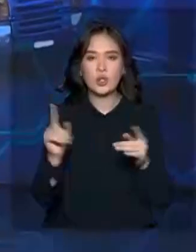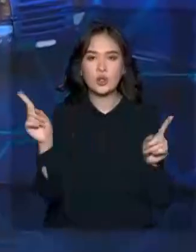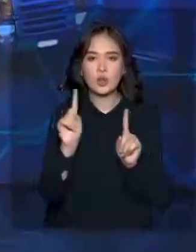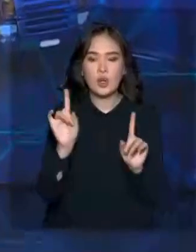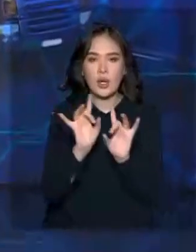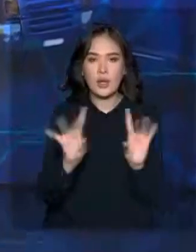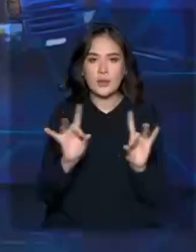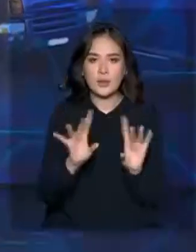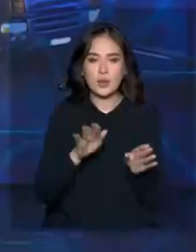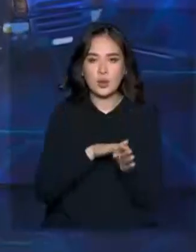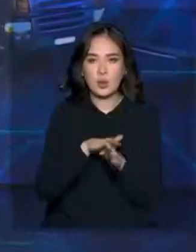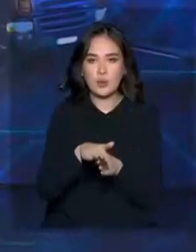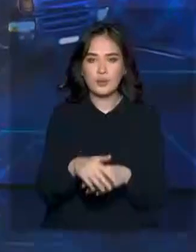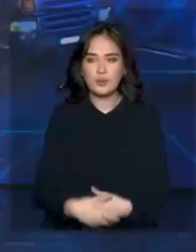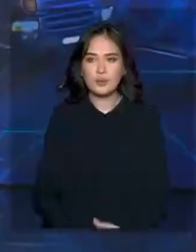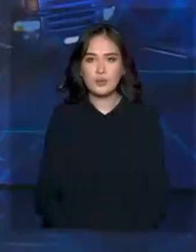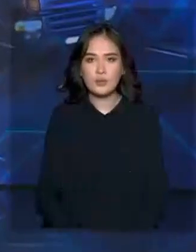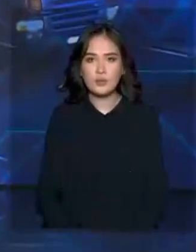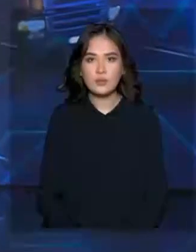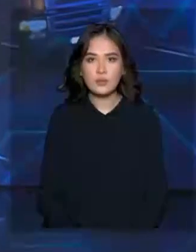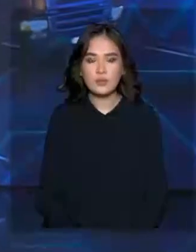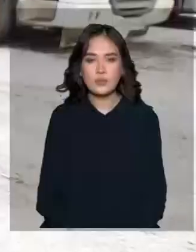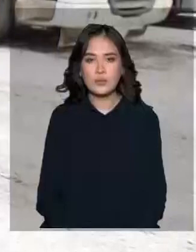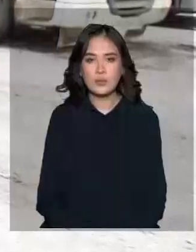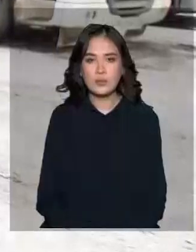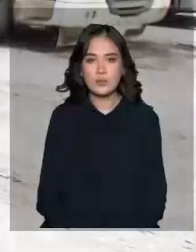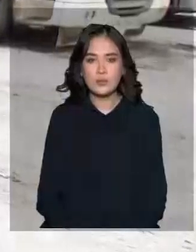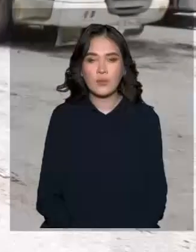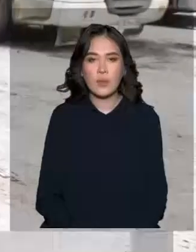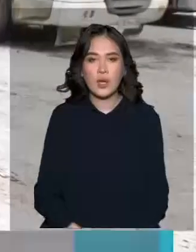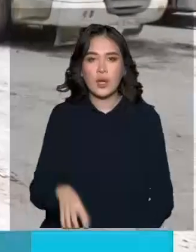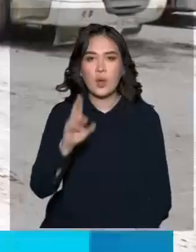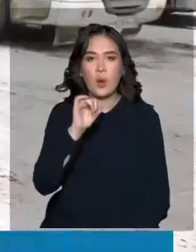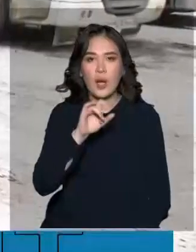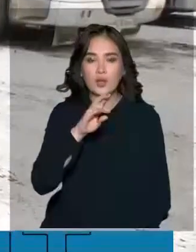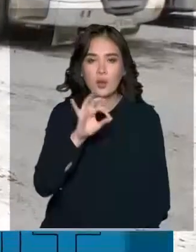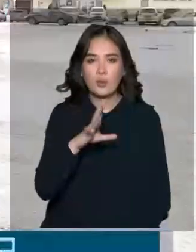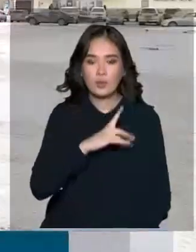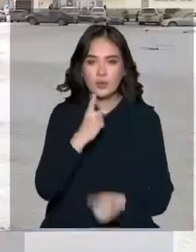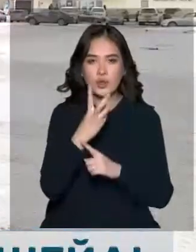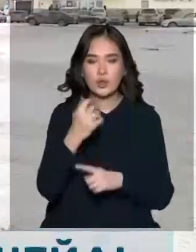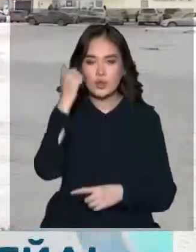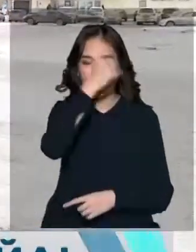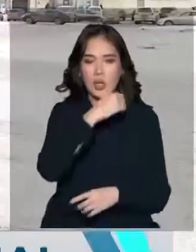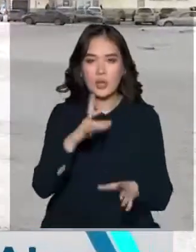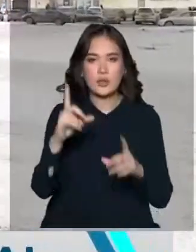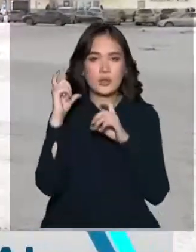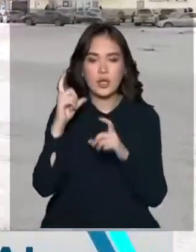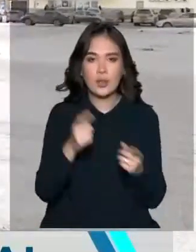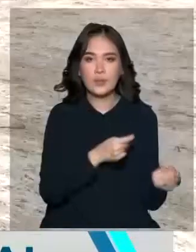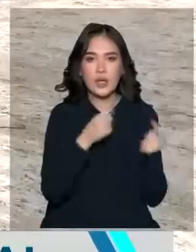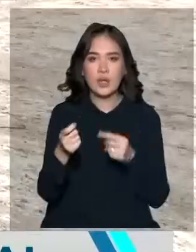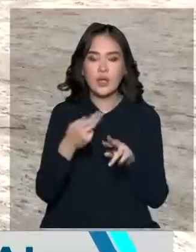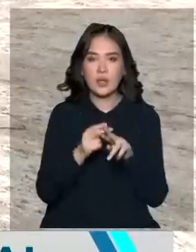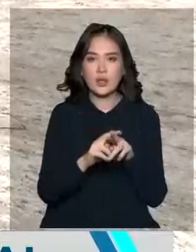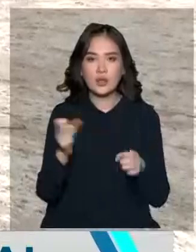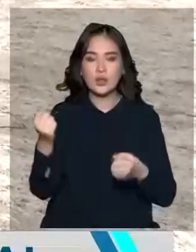не дейді? Толғырақ тұлшыдар қатсын. Құнын бай қуатып бірнеші жылдан бері жүк тасымалмен айналысат. Жүргіз